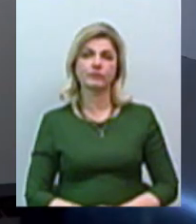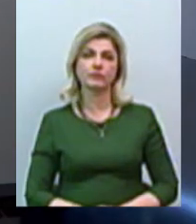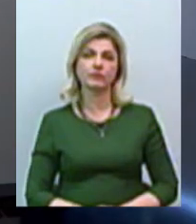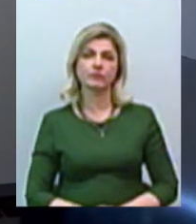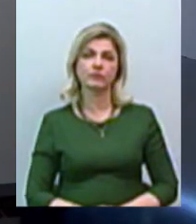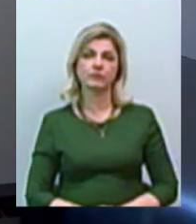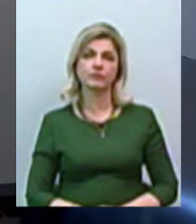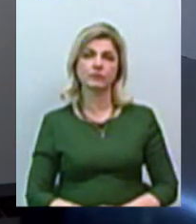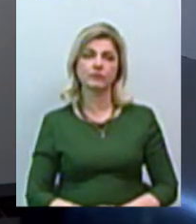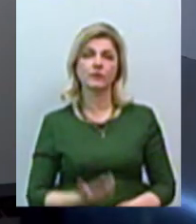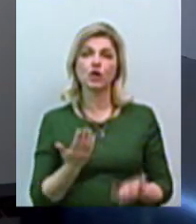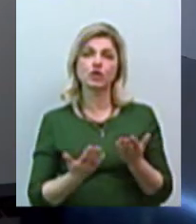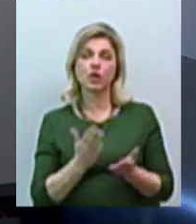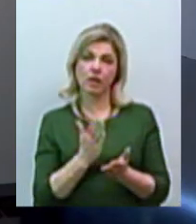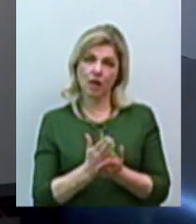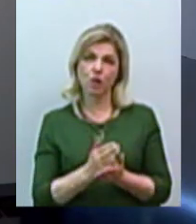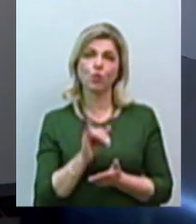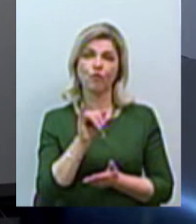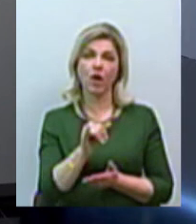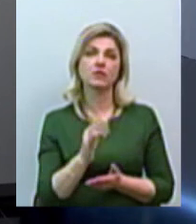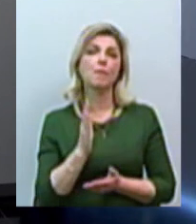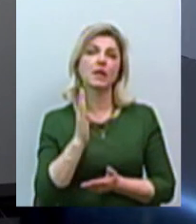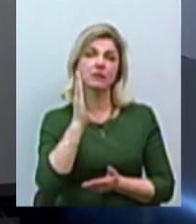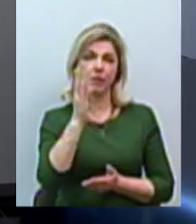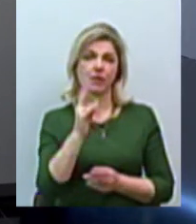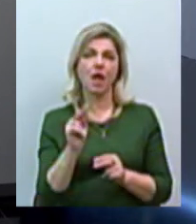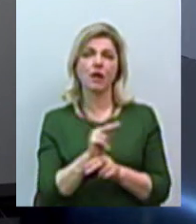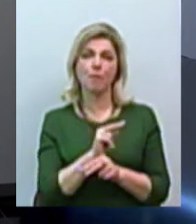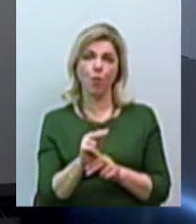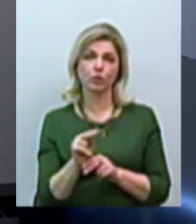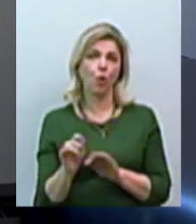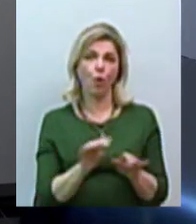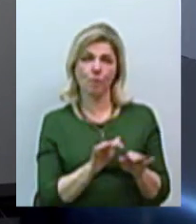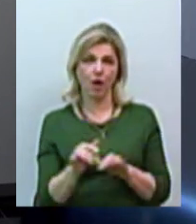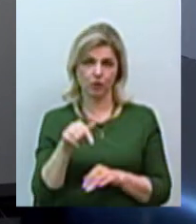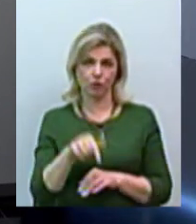А чи є у вас перспективи на ремонтну кампанію цього року?